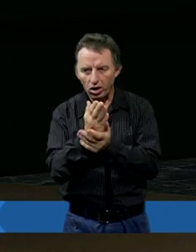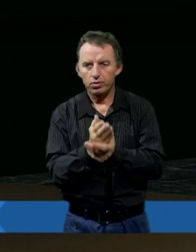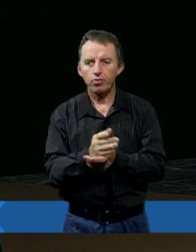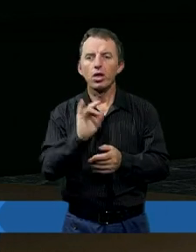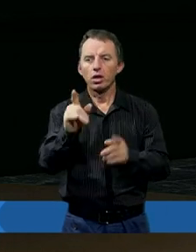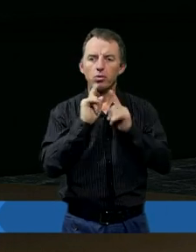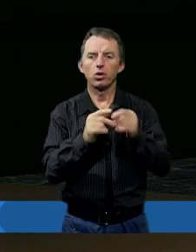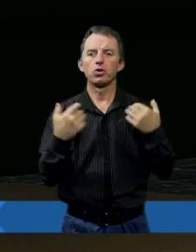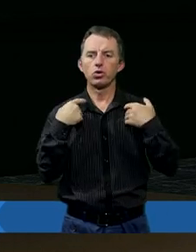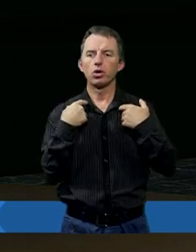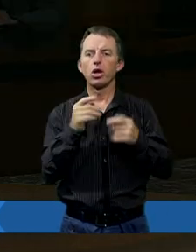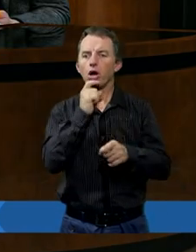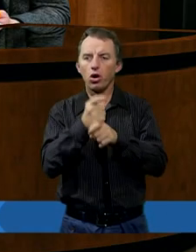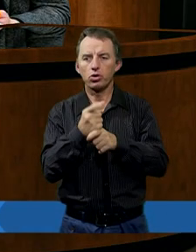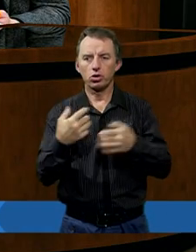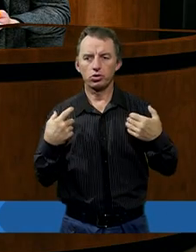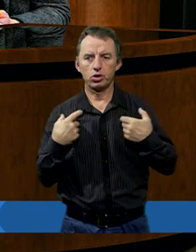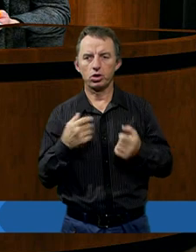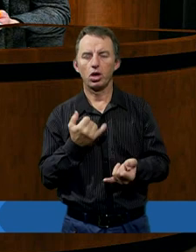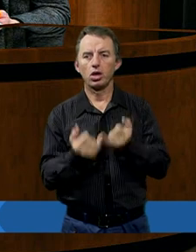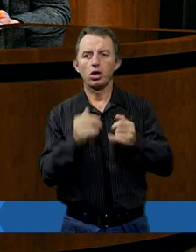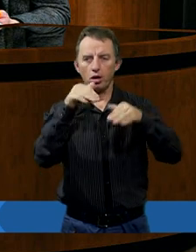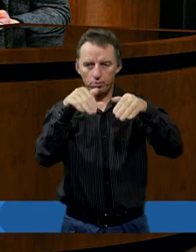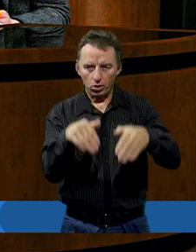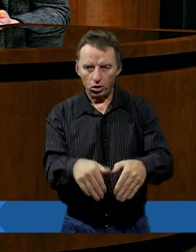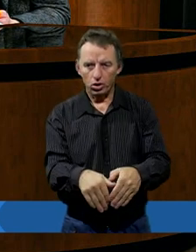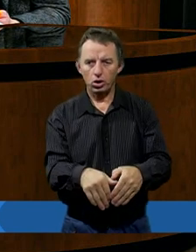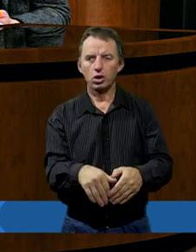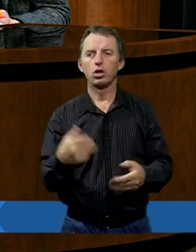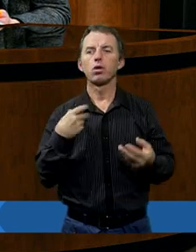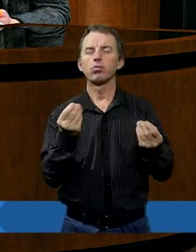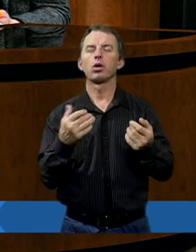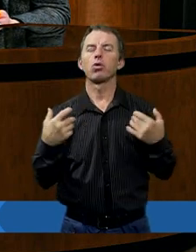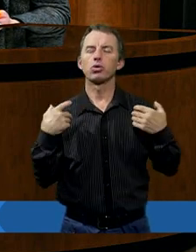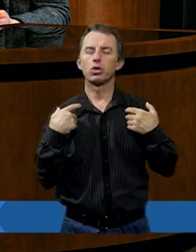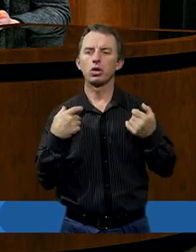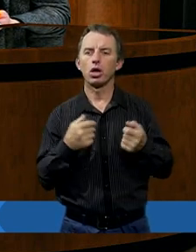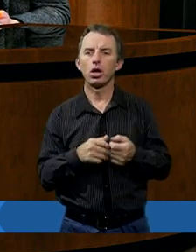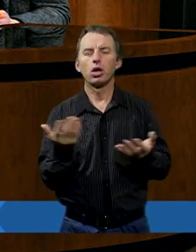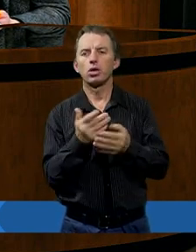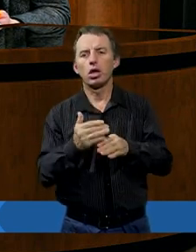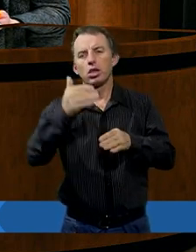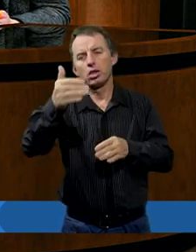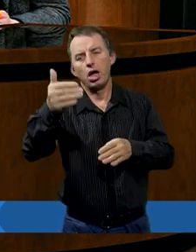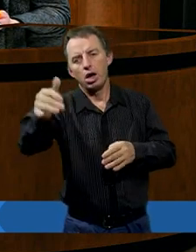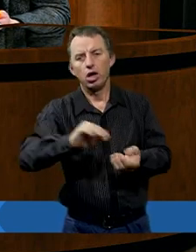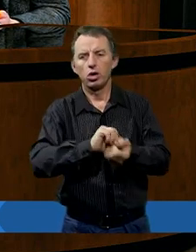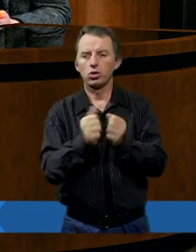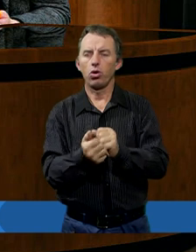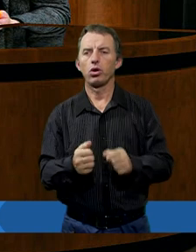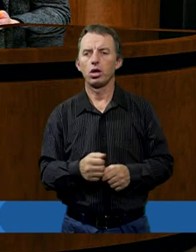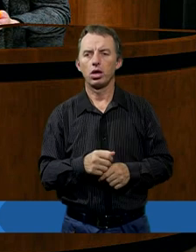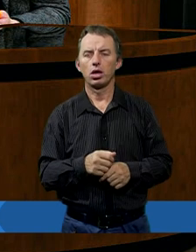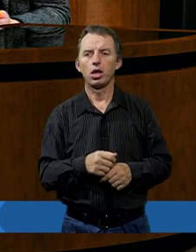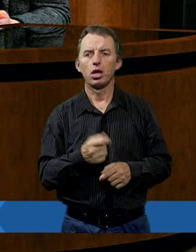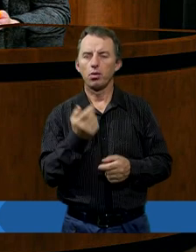tak naprawdę życie się nie kończy. Jeżeli jeszcze mogę, odniosę się do tych fragmentów, które gdzieś dalej są w